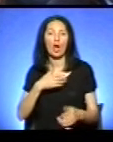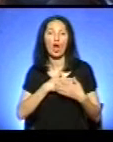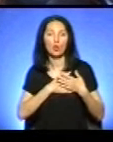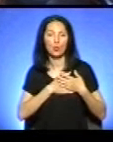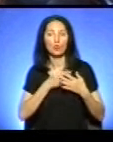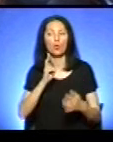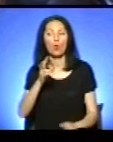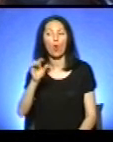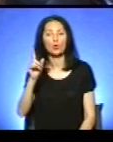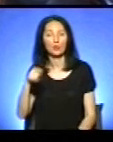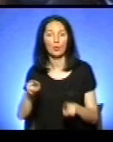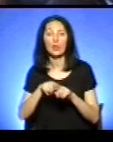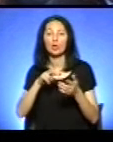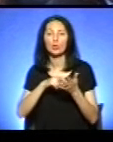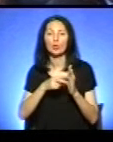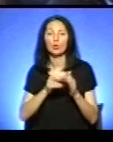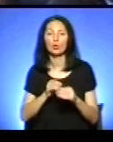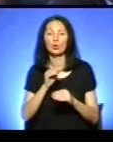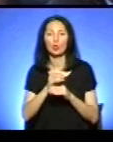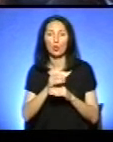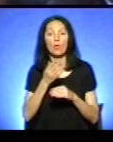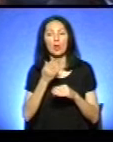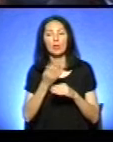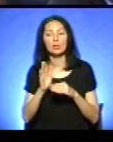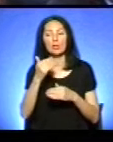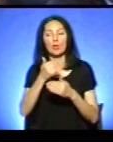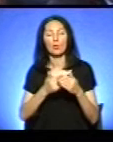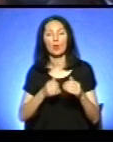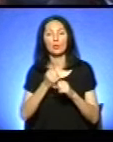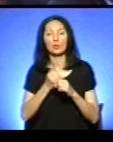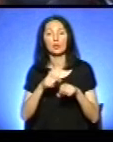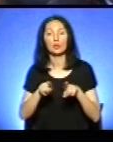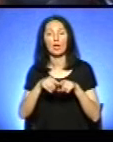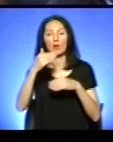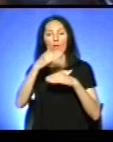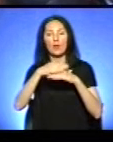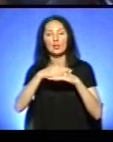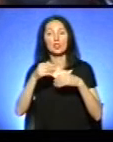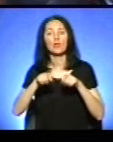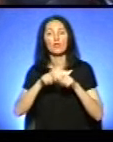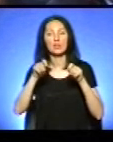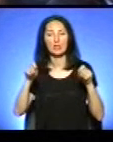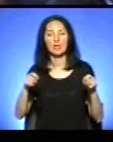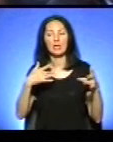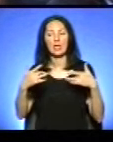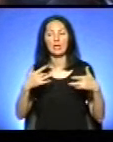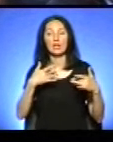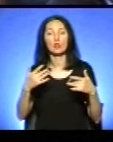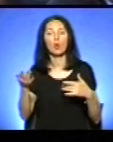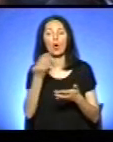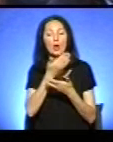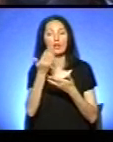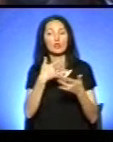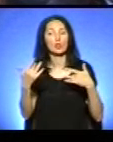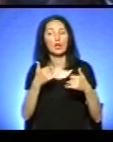як елемент програми нашої, зробити такий ввечері вже відкритий кінотеатр для дітей, де